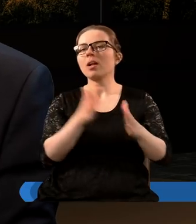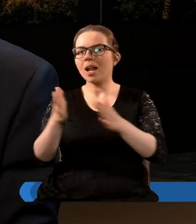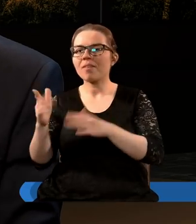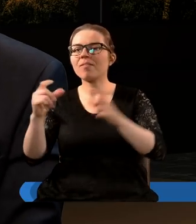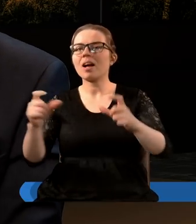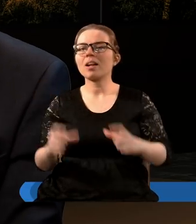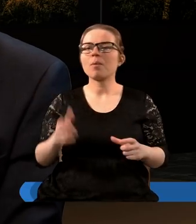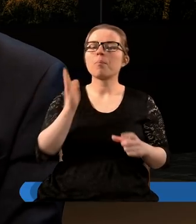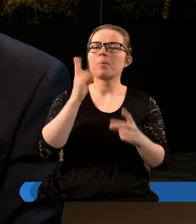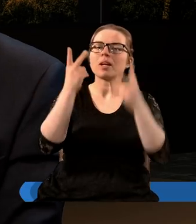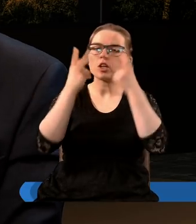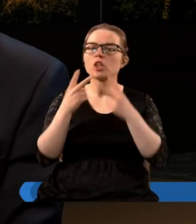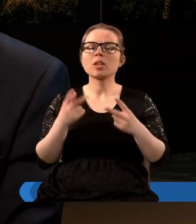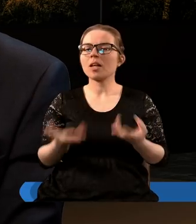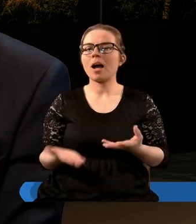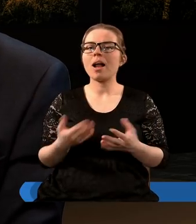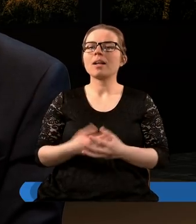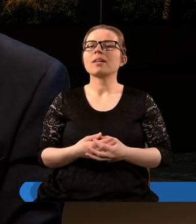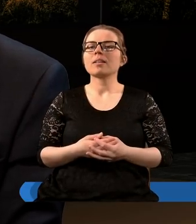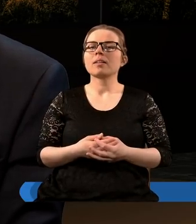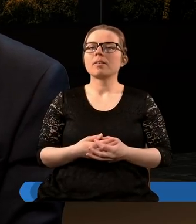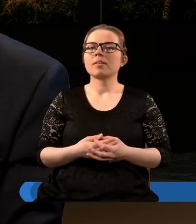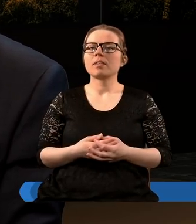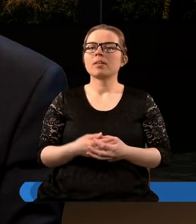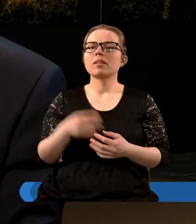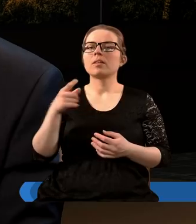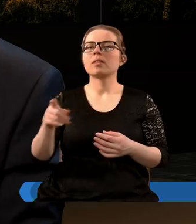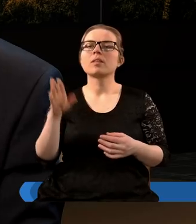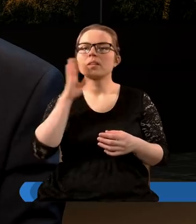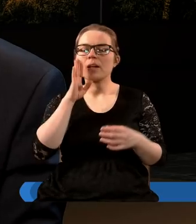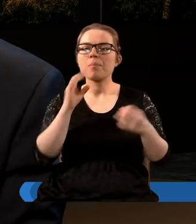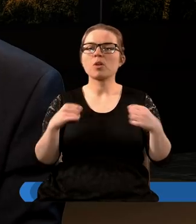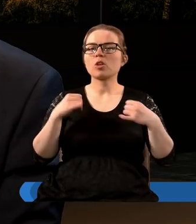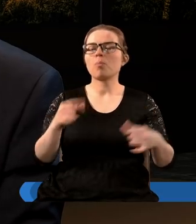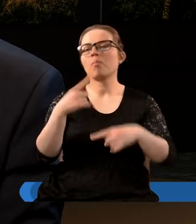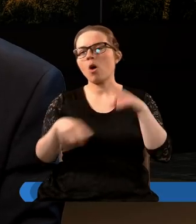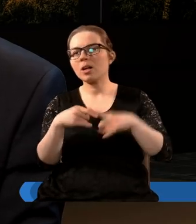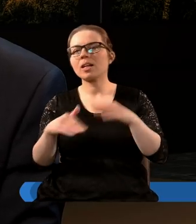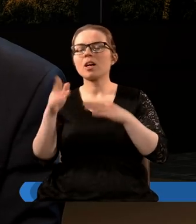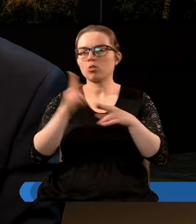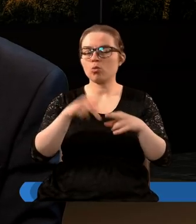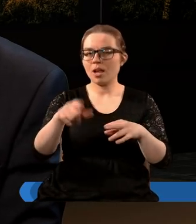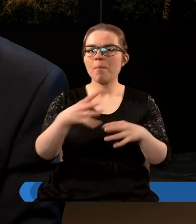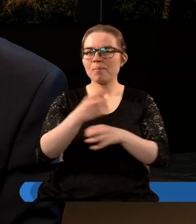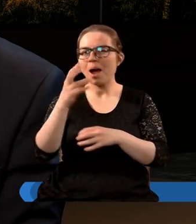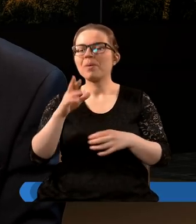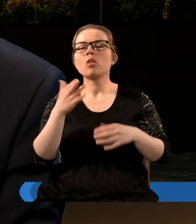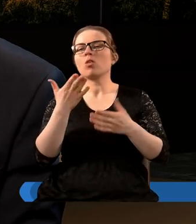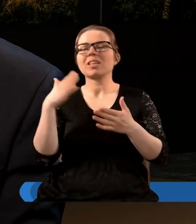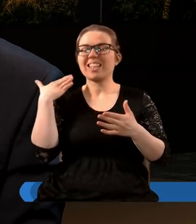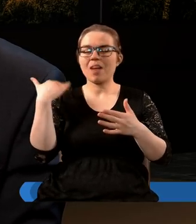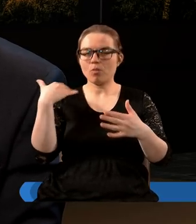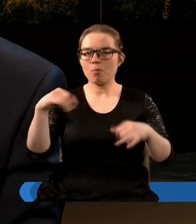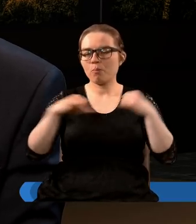następnych wersetach będziemy czytali o tym jak te same siły polityczne nad którymi Babylon jeszcze do